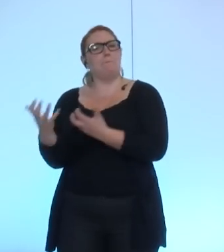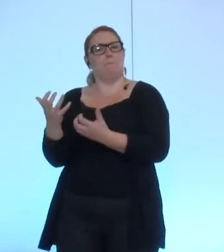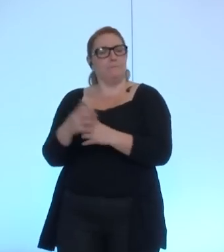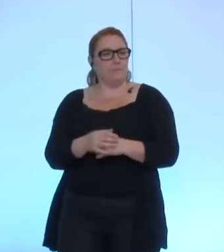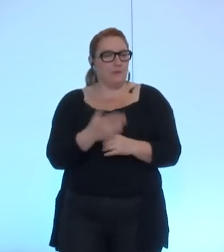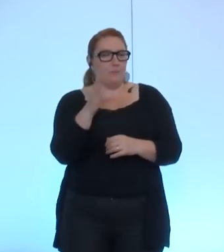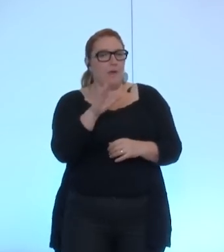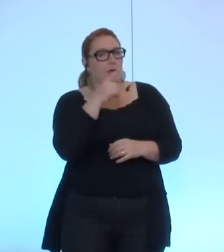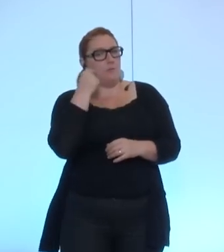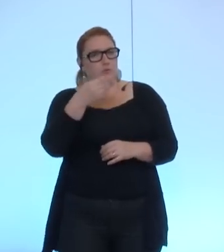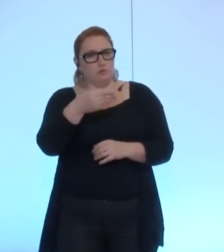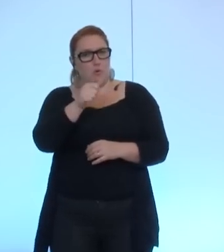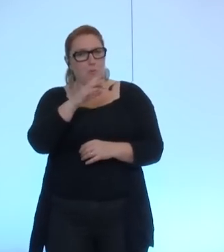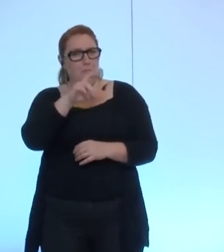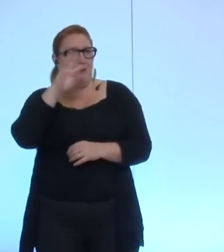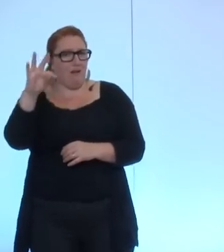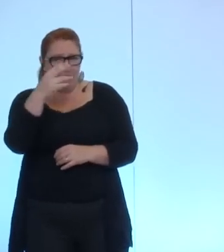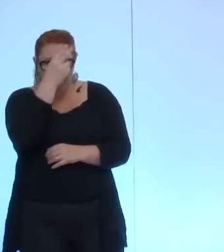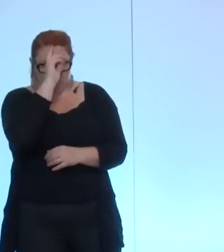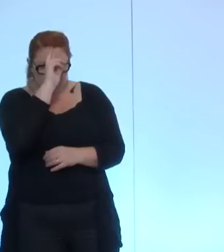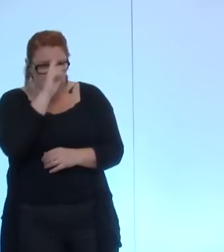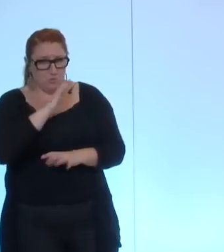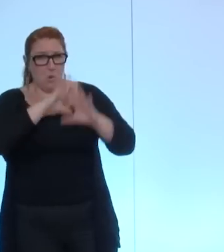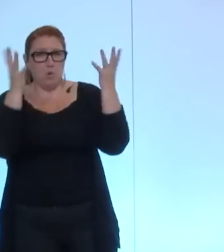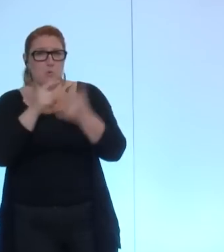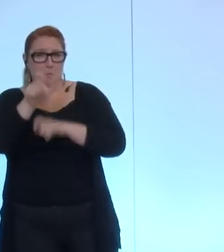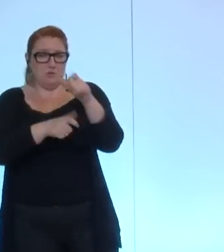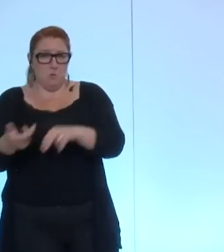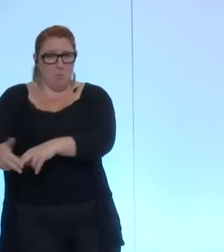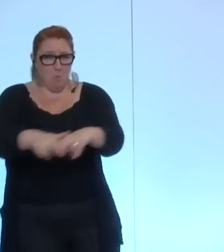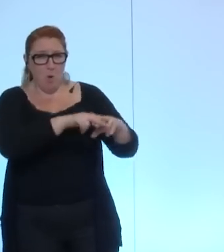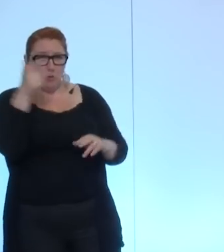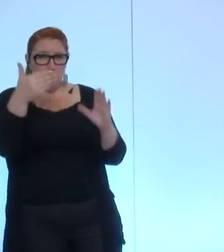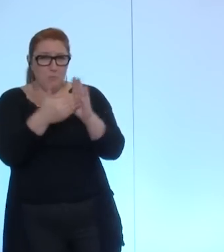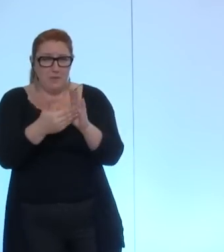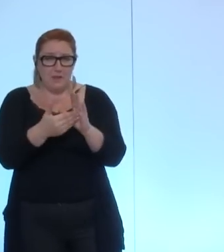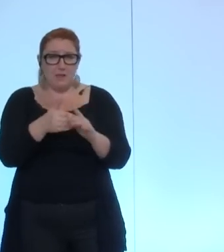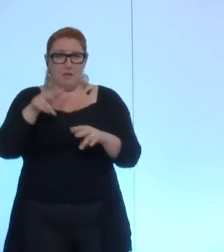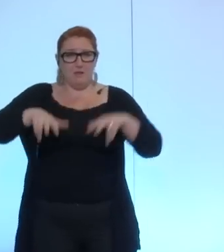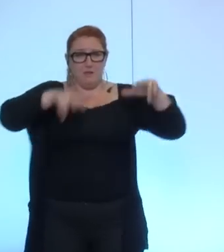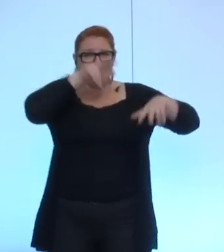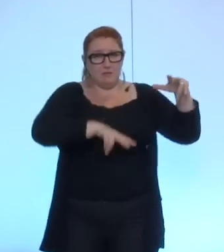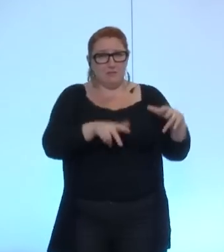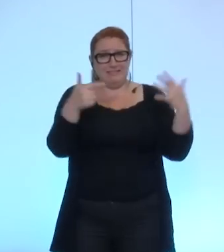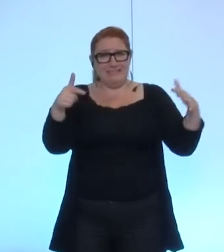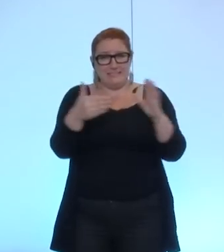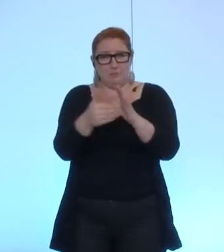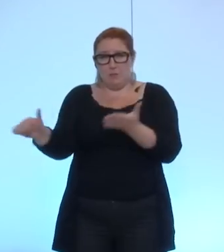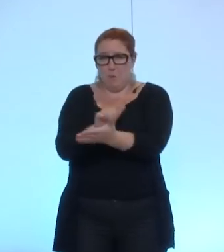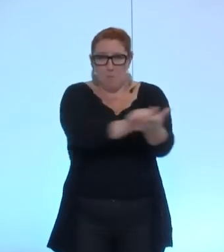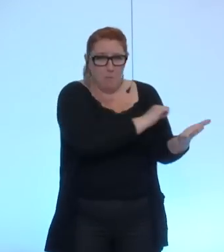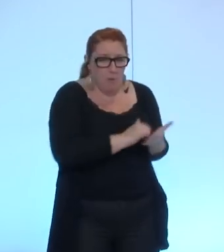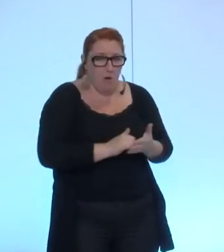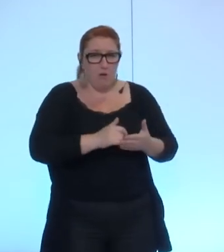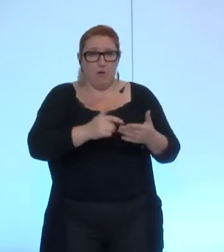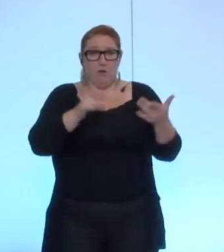Macré vous avez tout à fait raison plus de 2000 morts des milliers de victimes 17 000 logements les infrastructures qu'il faudra